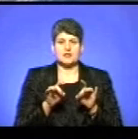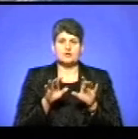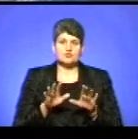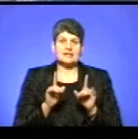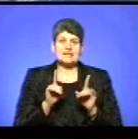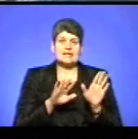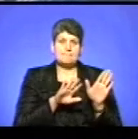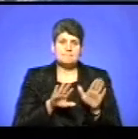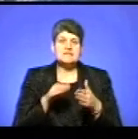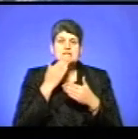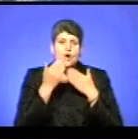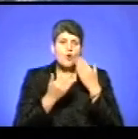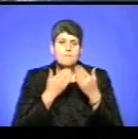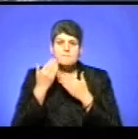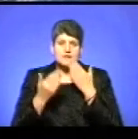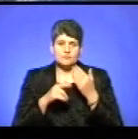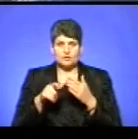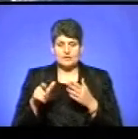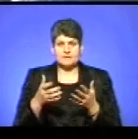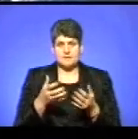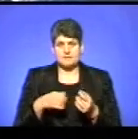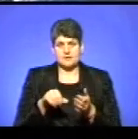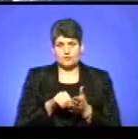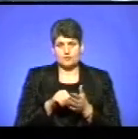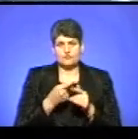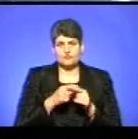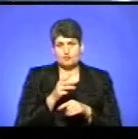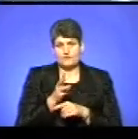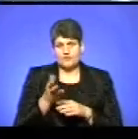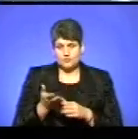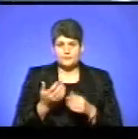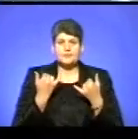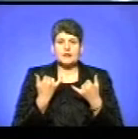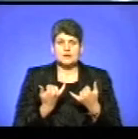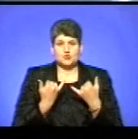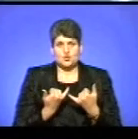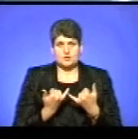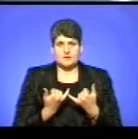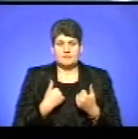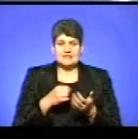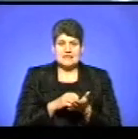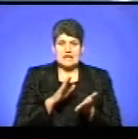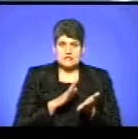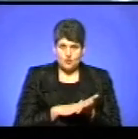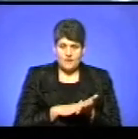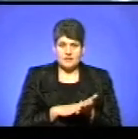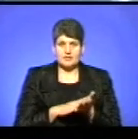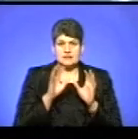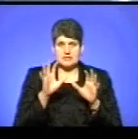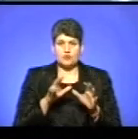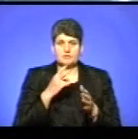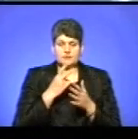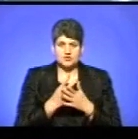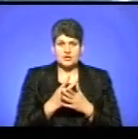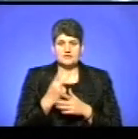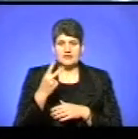тільки після опитування тих людей, які брали участь в цьому відео. Сьогодні ми зареєстрували, тобто закон передбачає